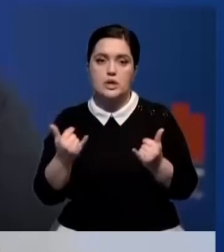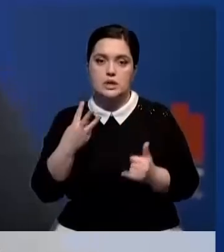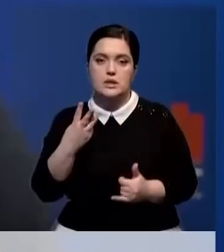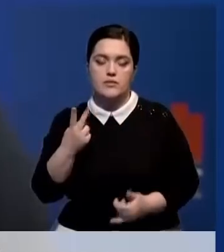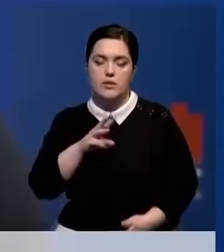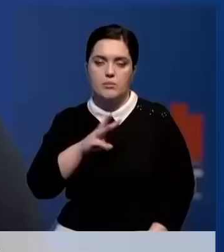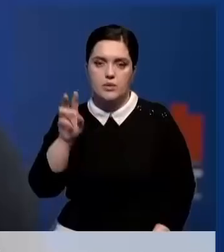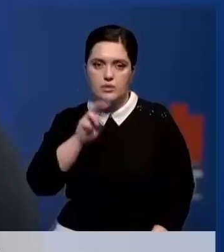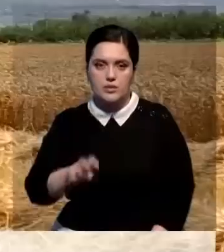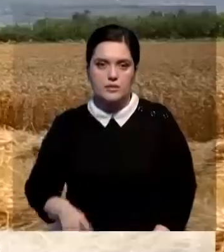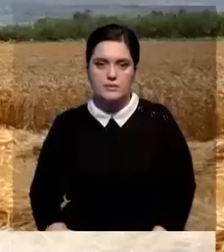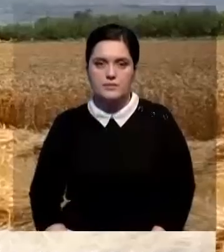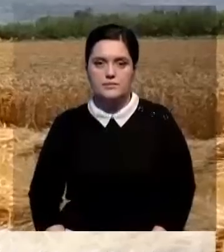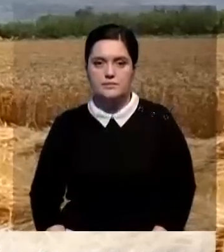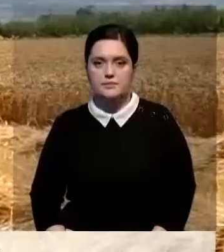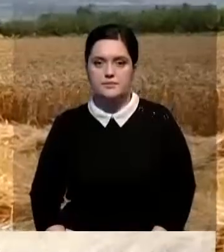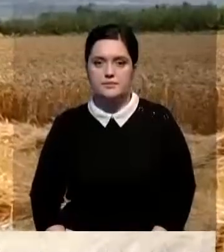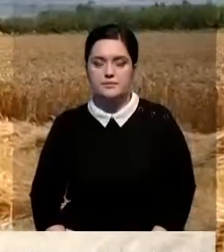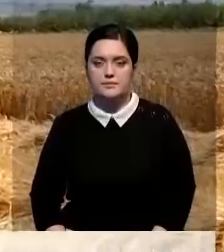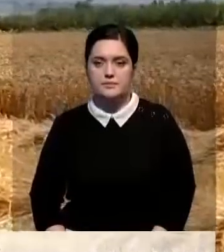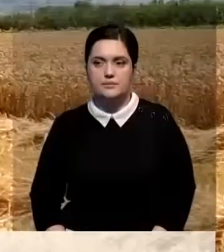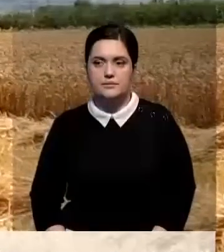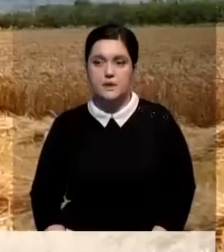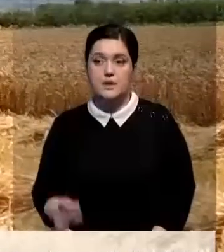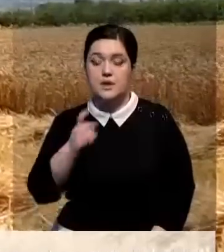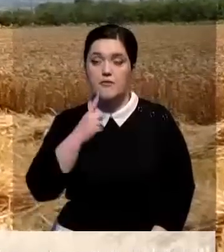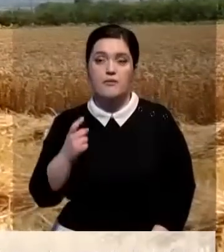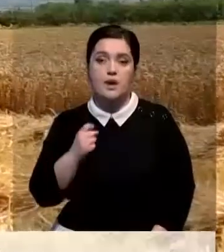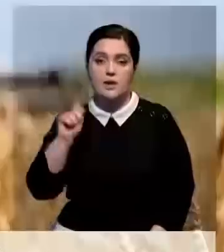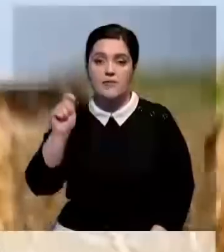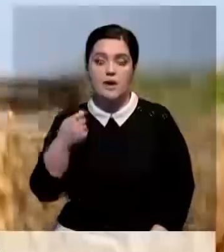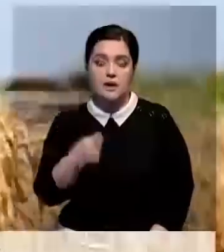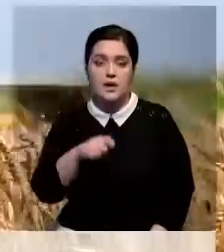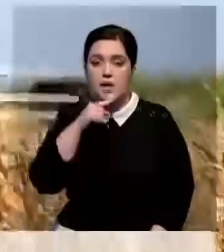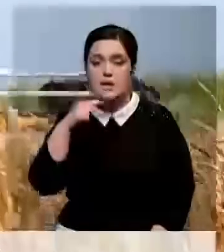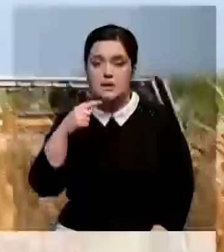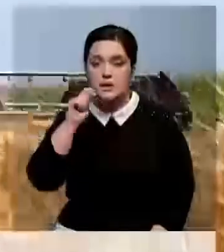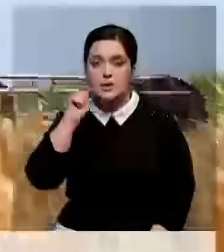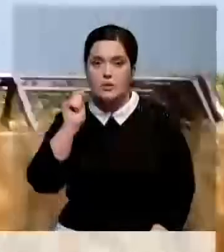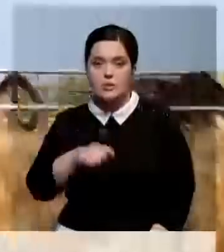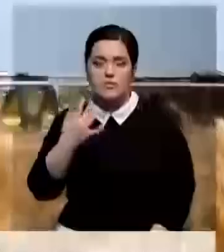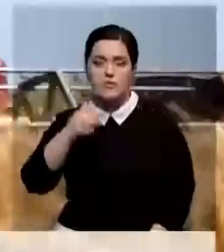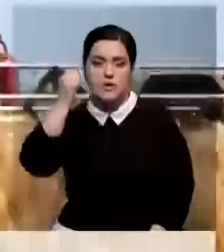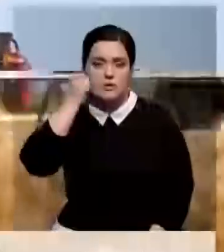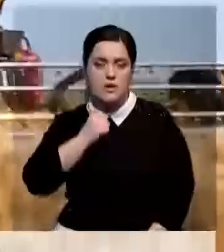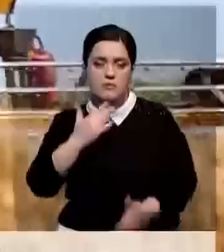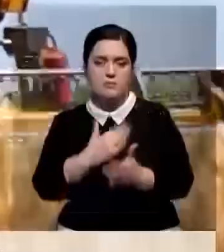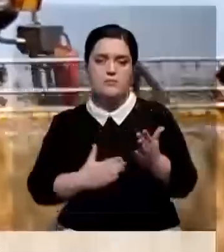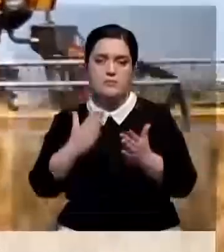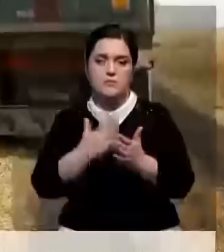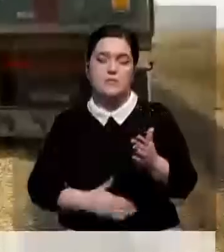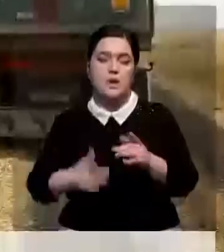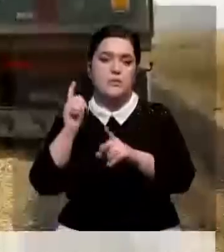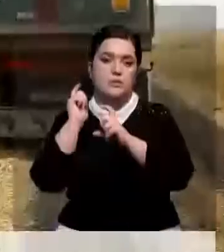32 миллиона долларов. Из-за военных действий России в Украине разрушились старые логистические связи и привычные торговые